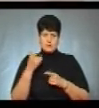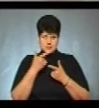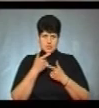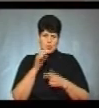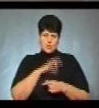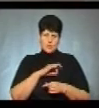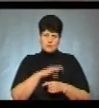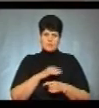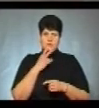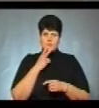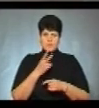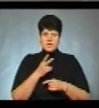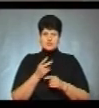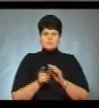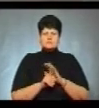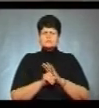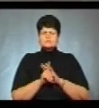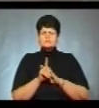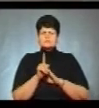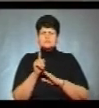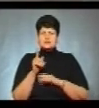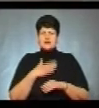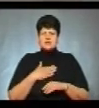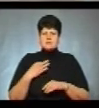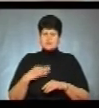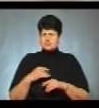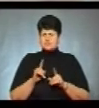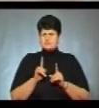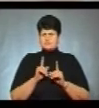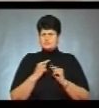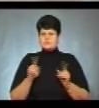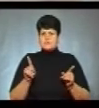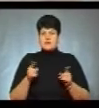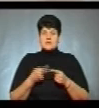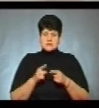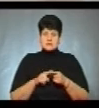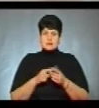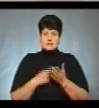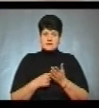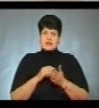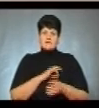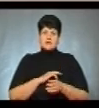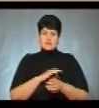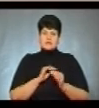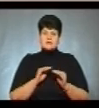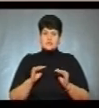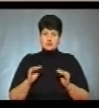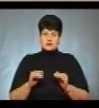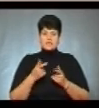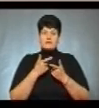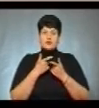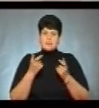бачили певні дзвіночки перші, що з нашим сином щось не так, це підтверджувало вихователь в садочку. І, власне,